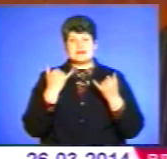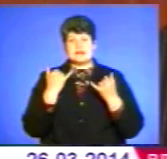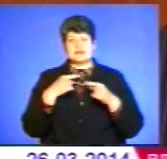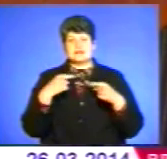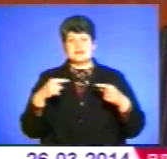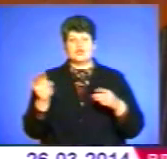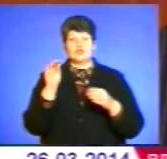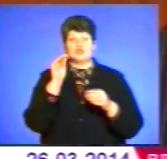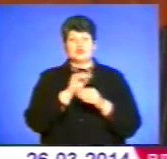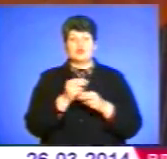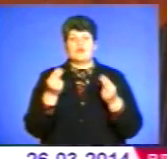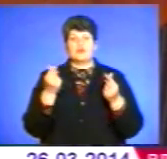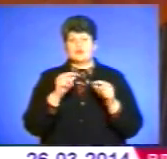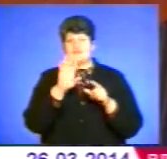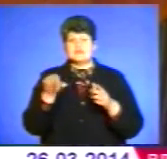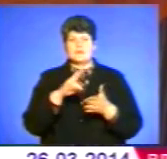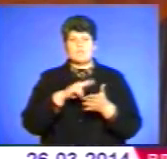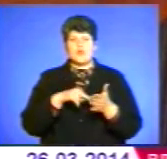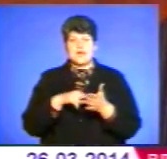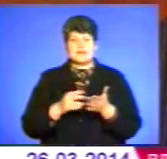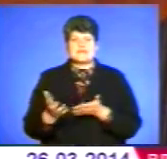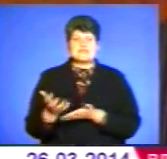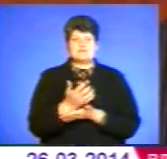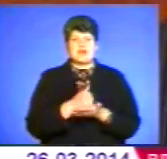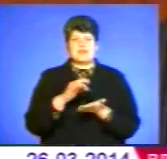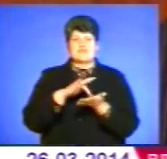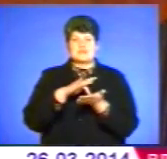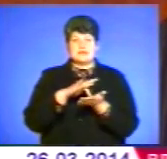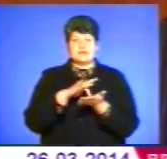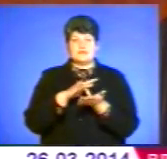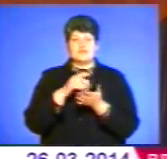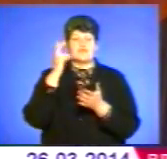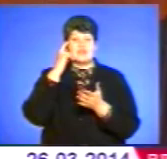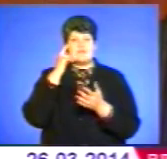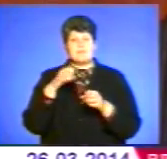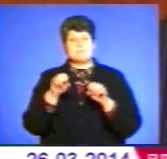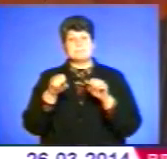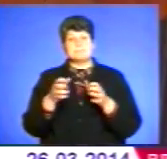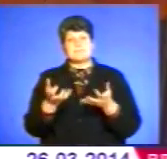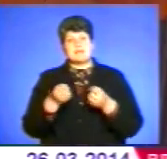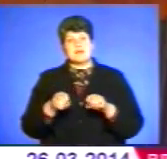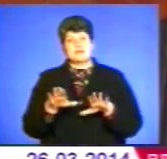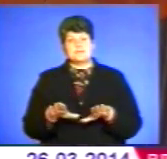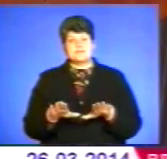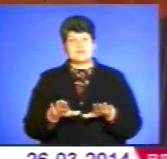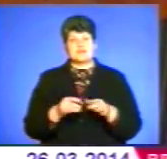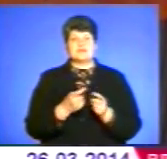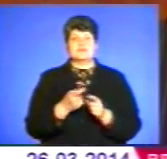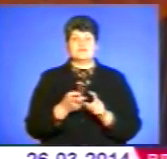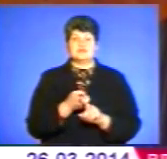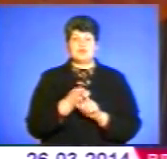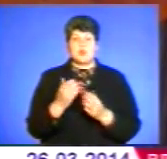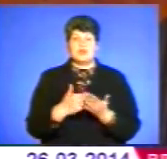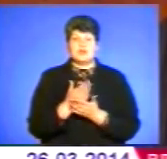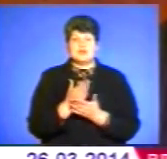кошти на соціально-економічний розвиток, всі податки збиралися в центрі, і в Київ вже приймали рішення, в залежності від політичної доцільності, або